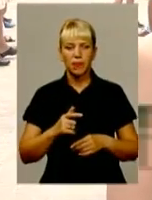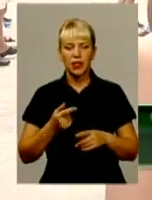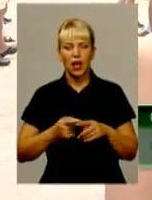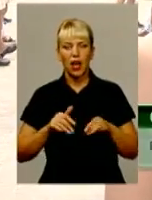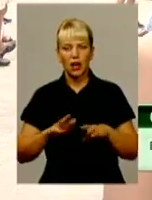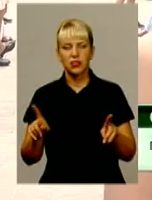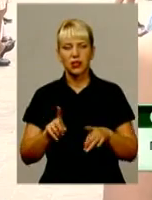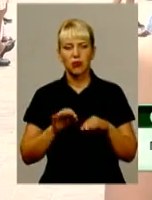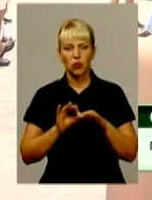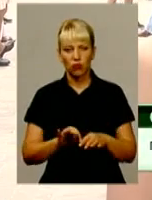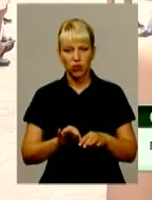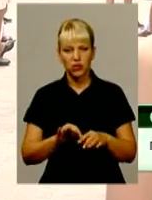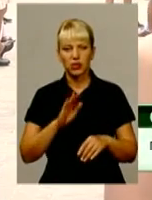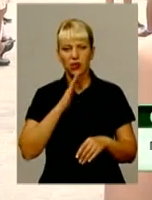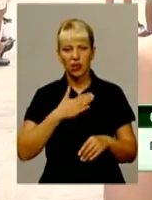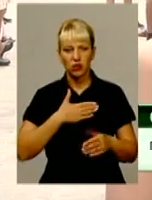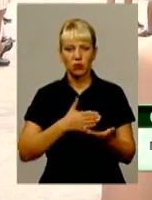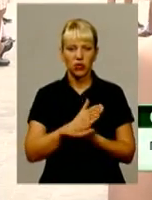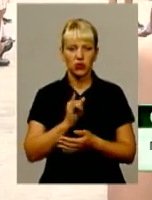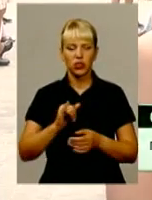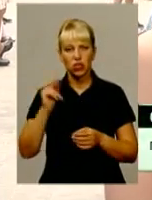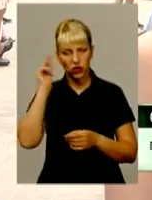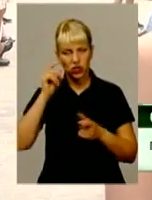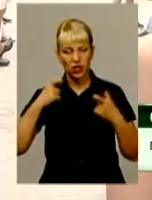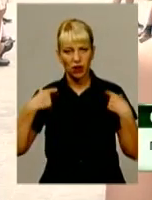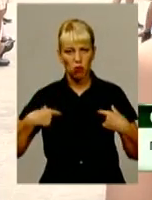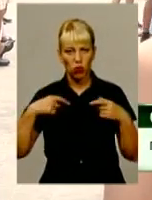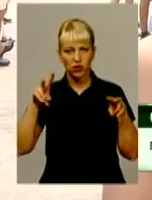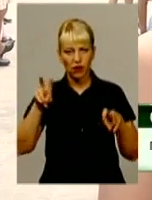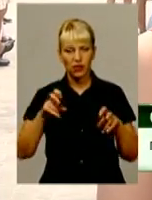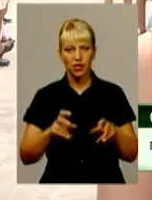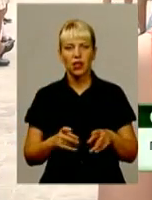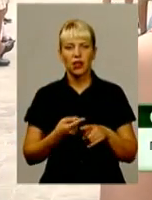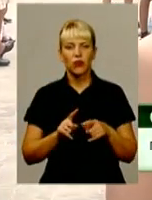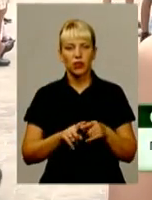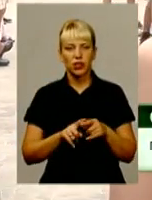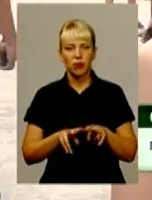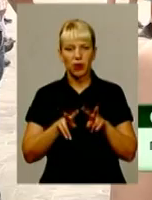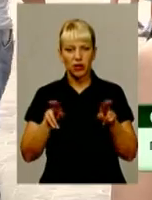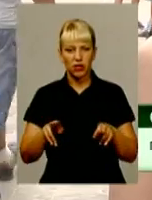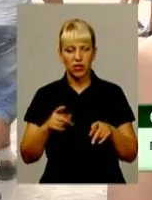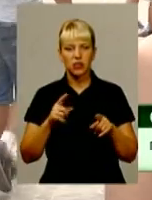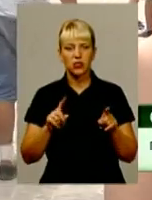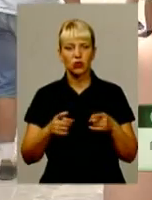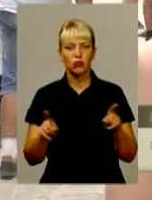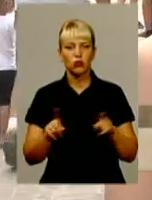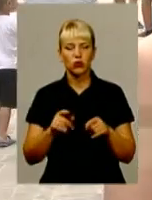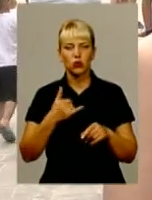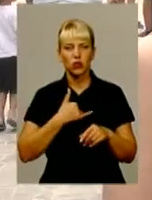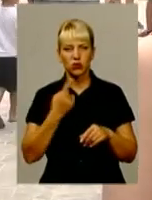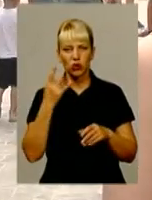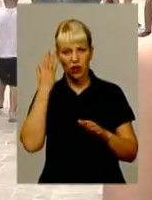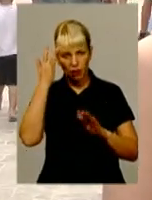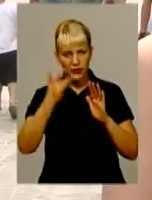нашою мережею, і акція «Шкільний портфелик», який проводиться «Карітасу», перекликається. Перекликається в тому моменті, що в нас одна